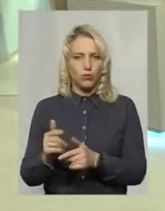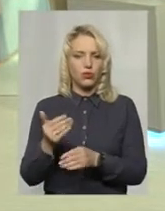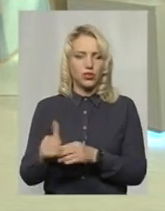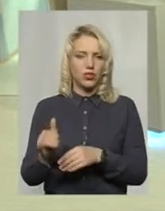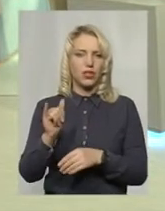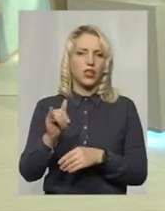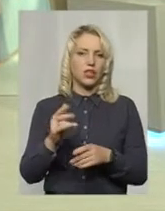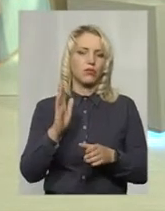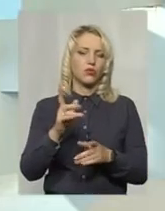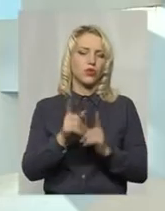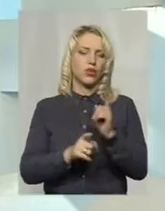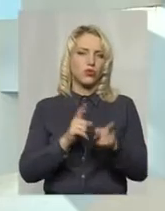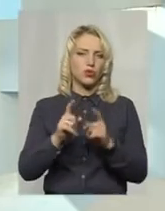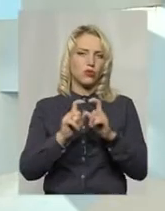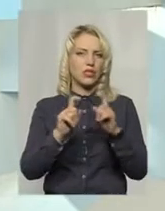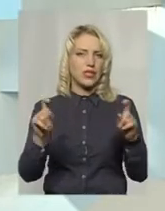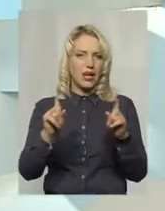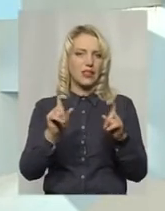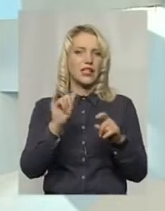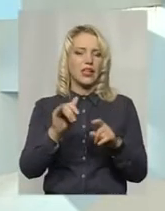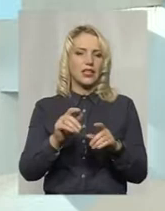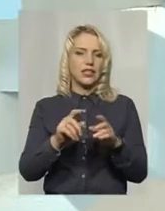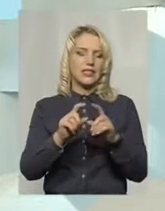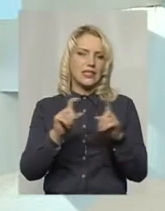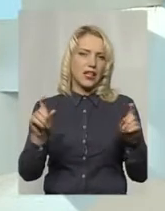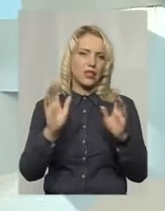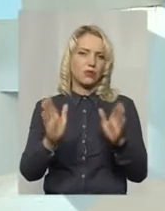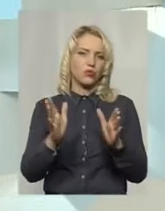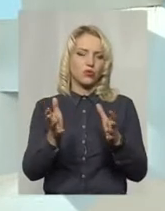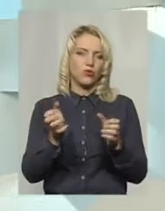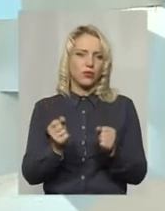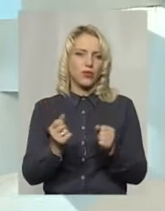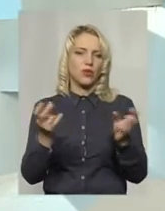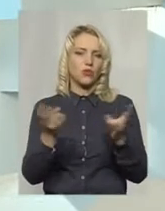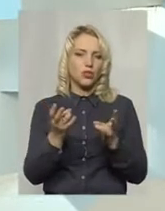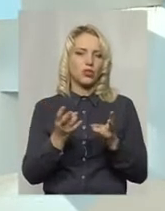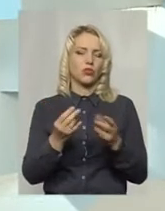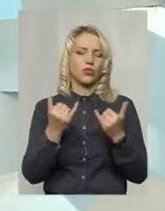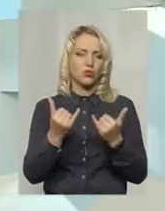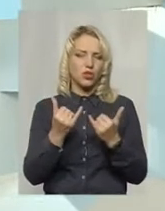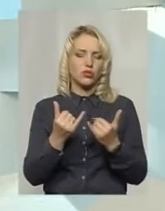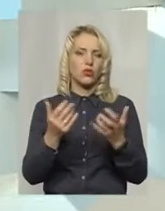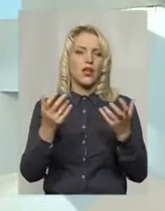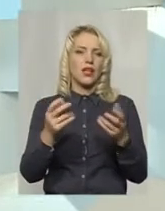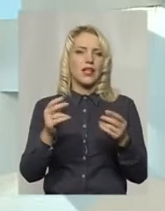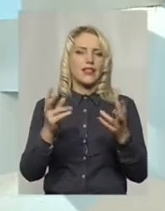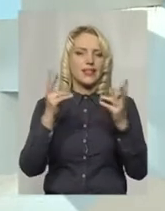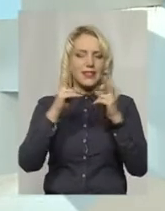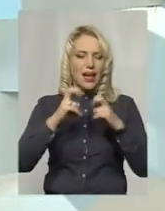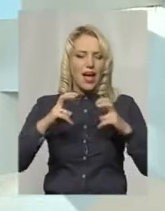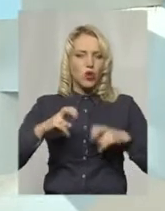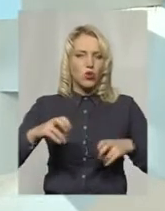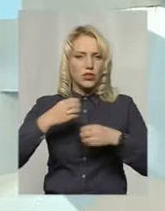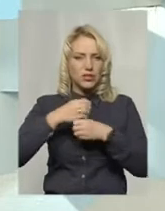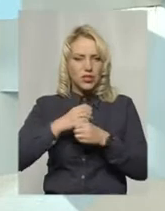реконструйований заклад, і власне заклад має отримати необхідну сучасну діагностичну і лікувальну обладнання для того,